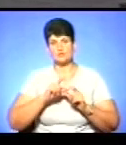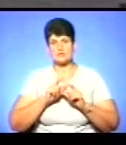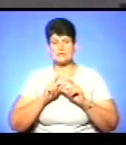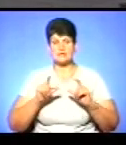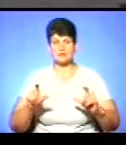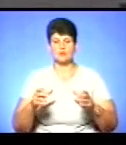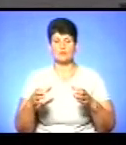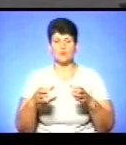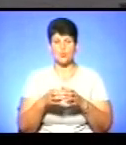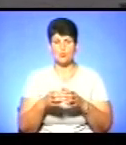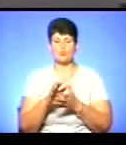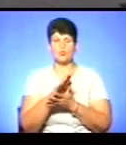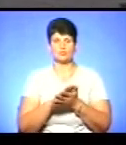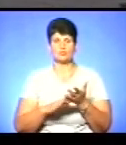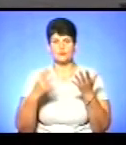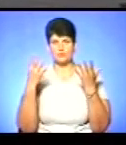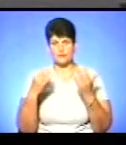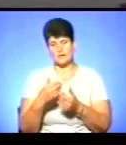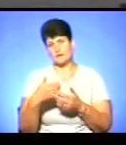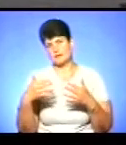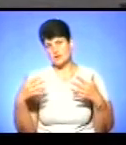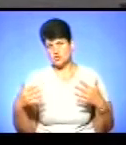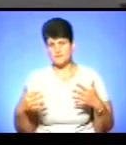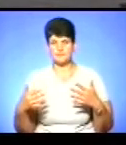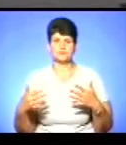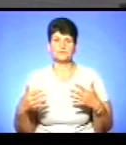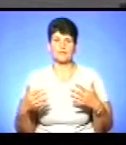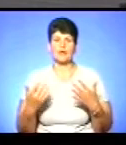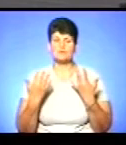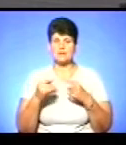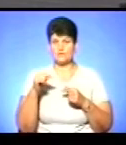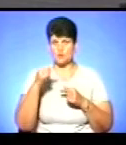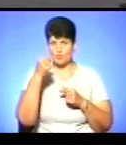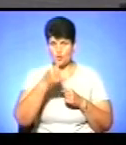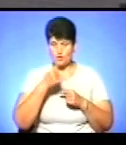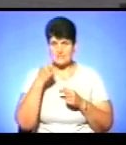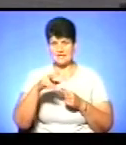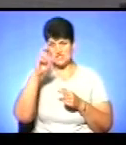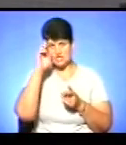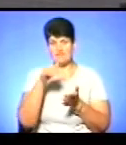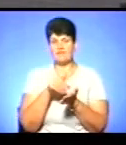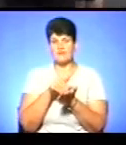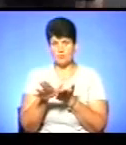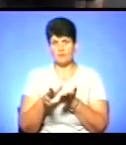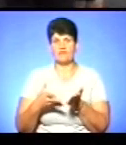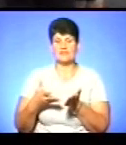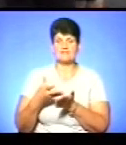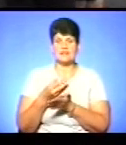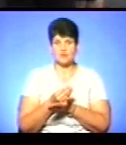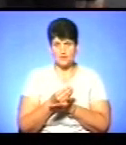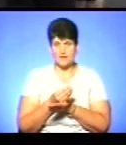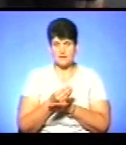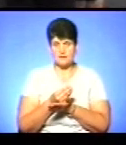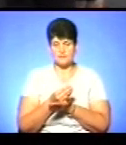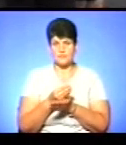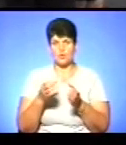груп, група продовженого дня і так далі. Оскільки цього року держава відмовилася від фінансування груп продовженого дня, це